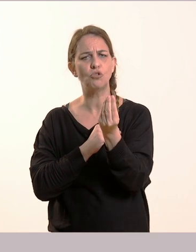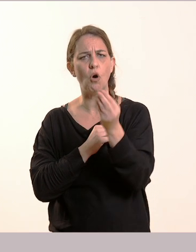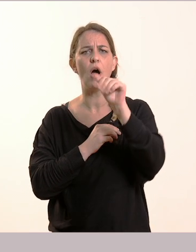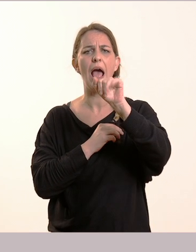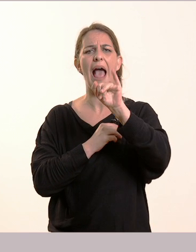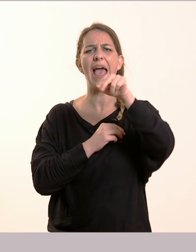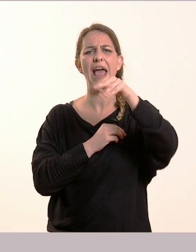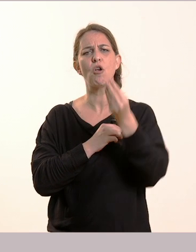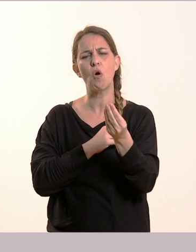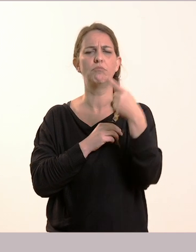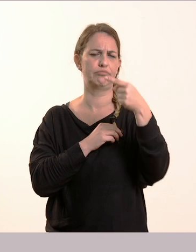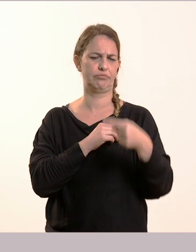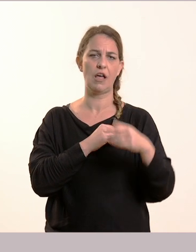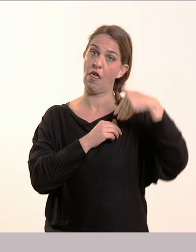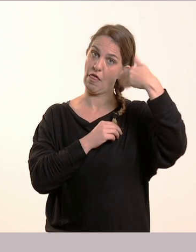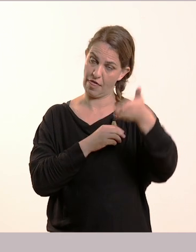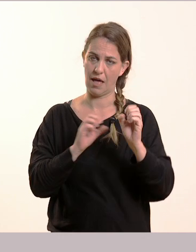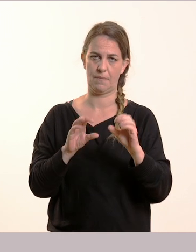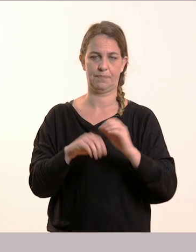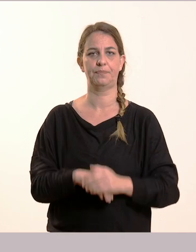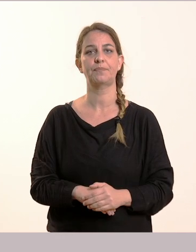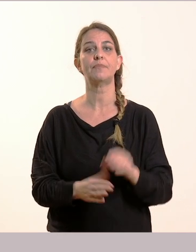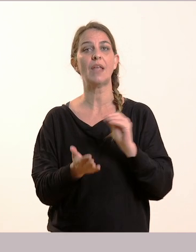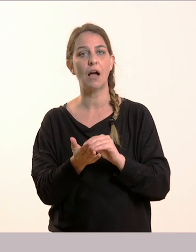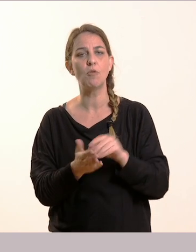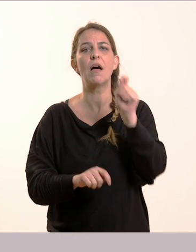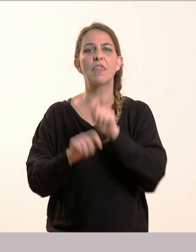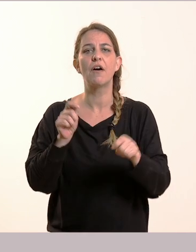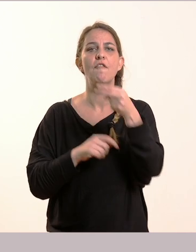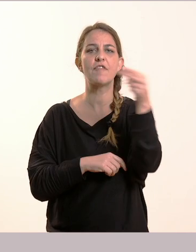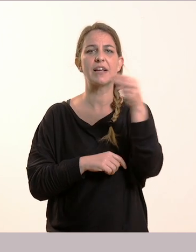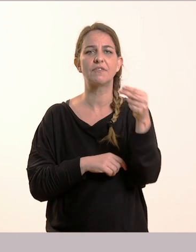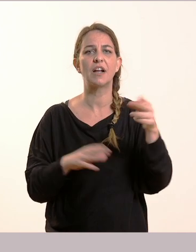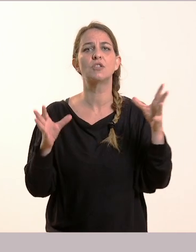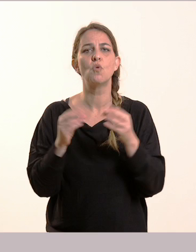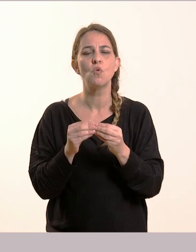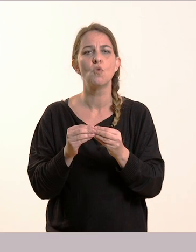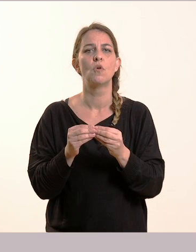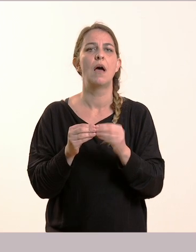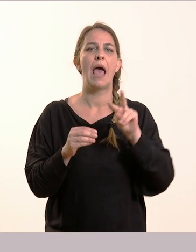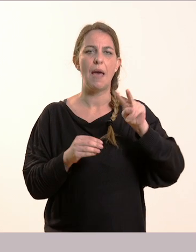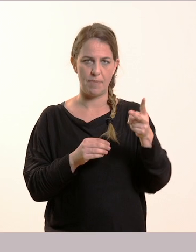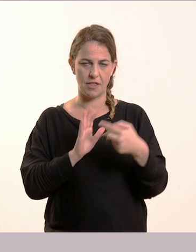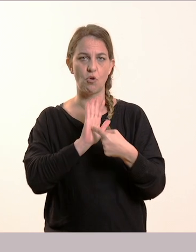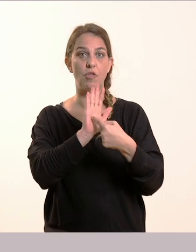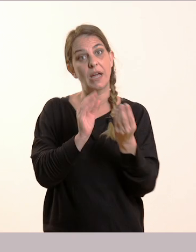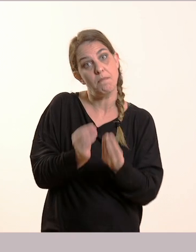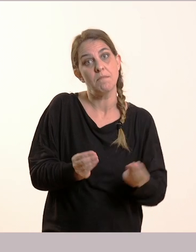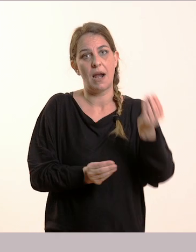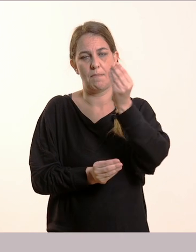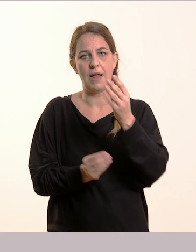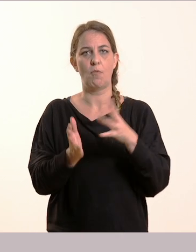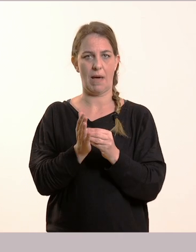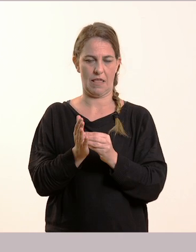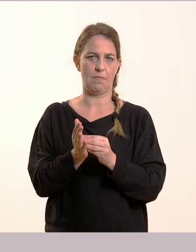Θα μάθουμε να σχηματίζουμε φράσεις με επίθετα που δηλώνουν πιο πολύ. Για παράδειγμα, ο Νίκος τρέχει γρήγορα.